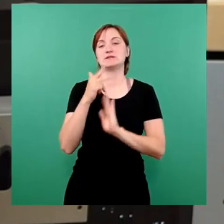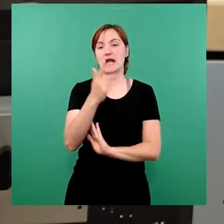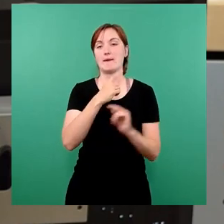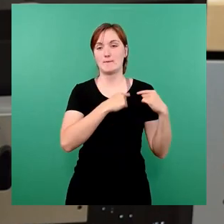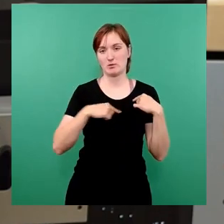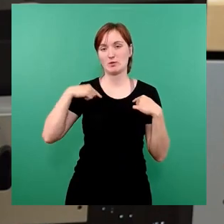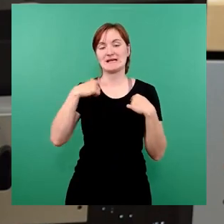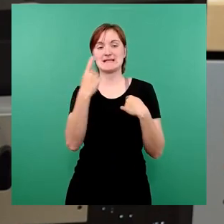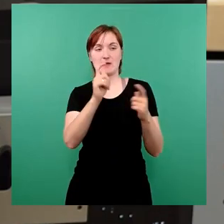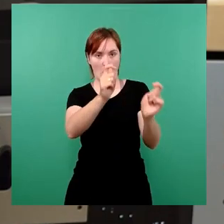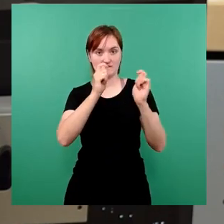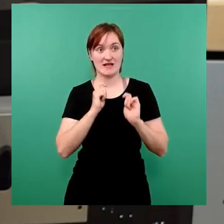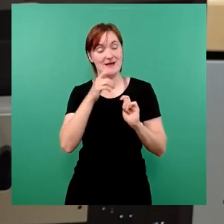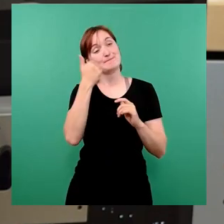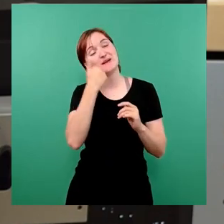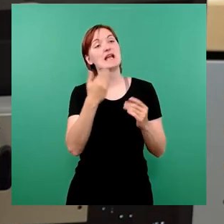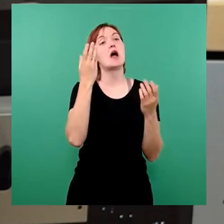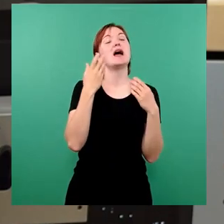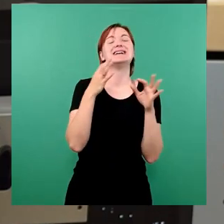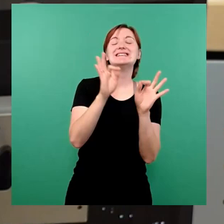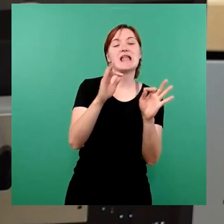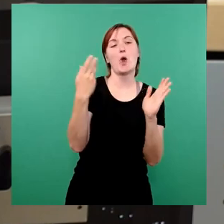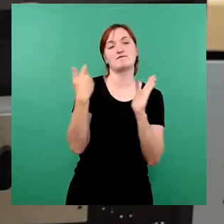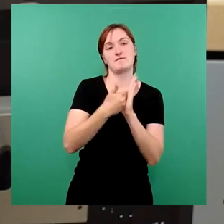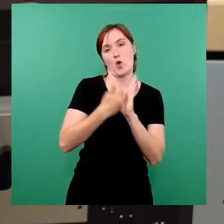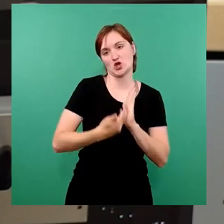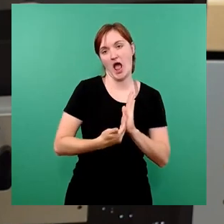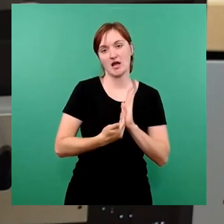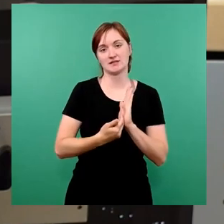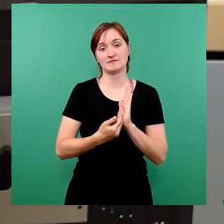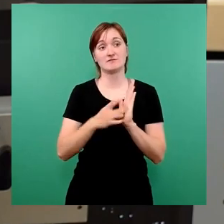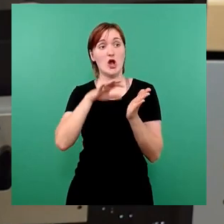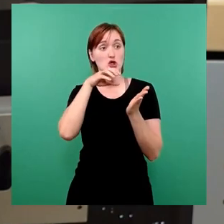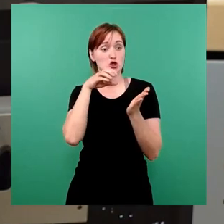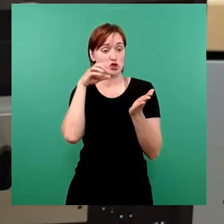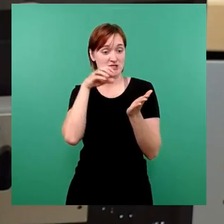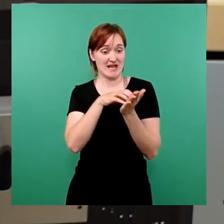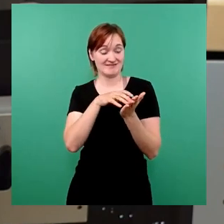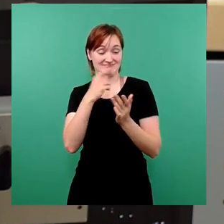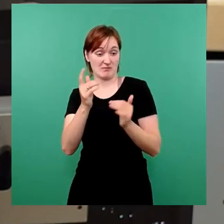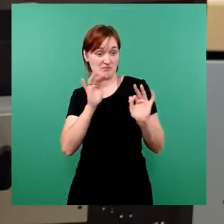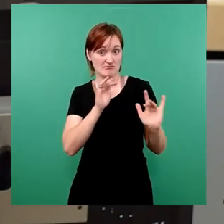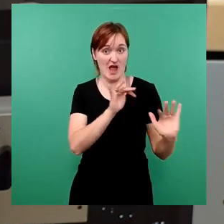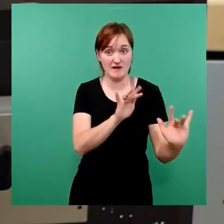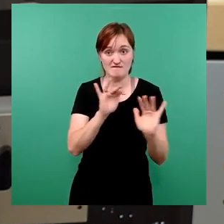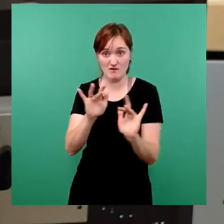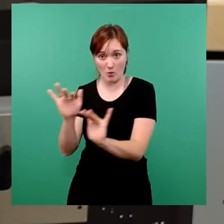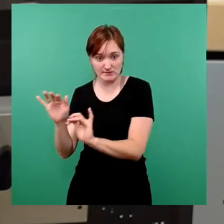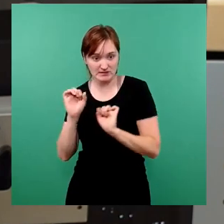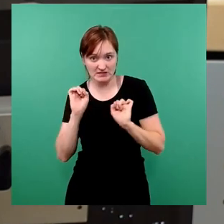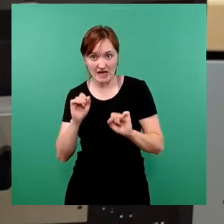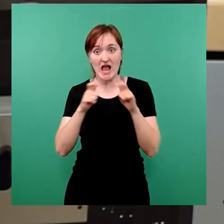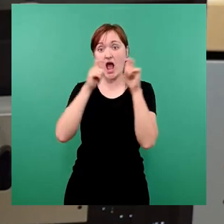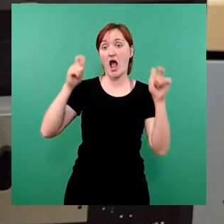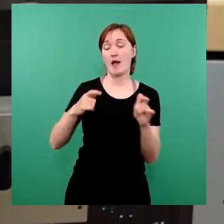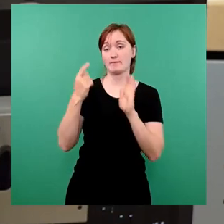beauftragt wird, konkrete Vorschläge zu den durch die Stadt beeinflussbaren Rahmenbedingungen. Und das betrifft natürlich die Satzung, das